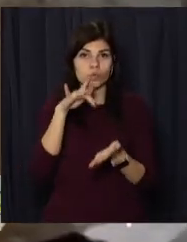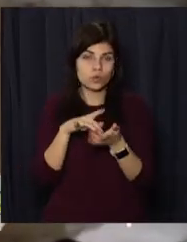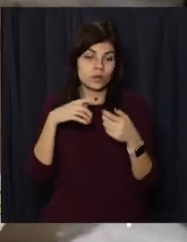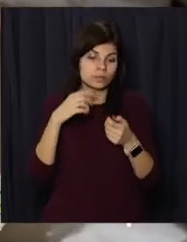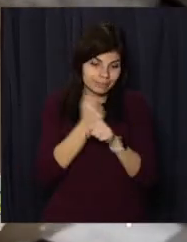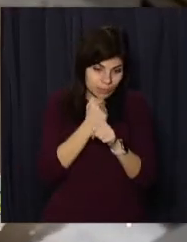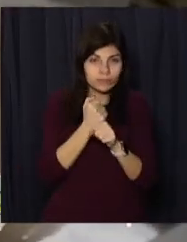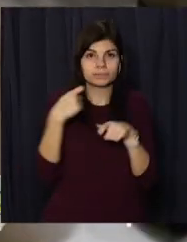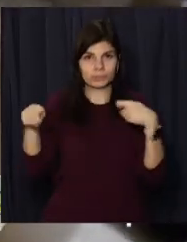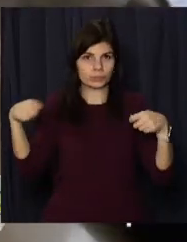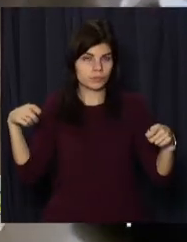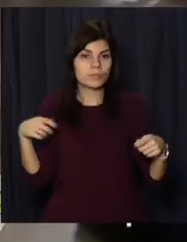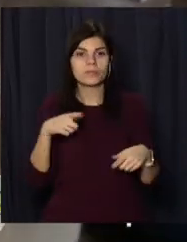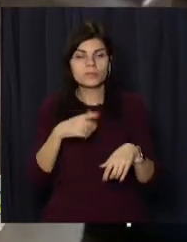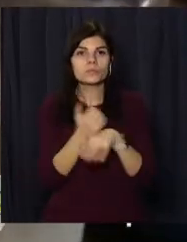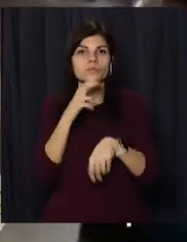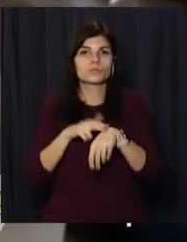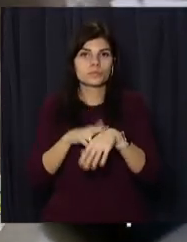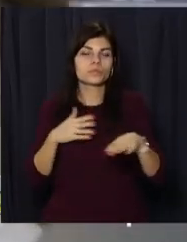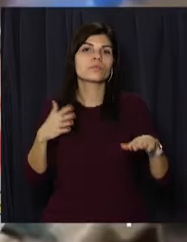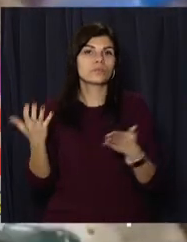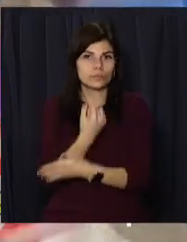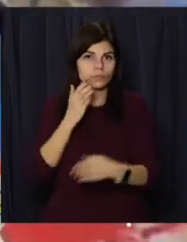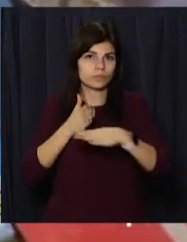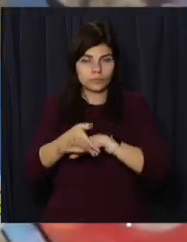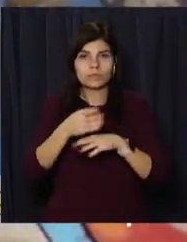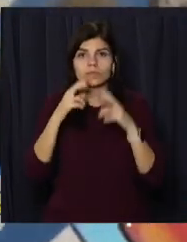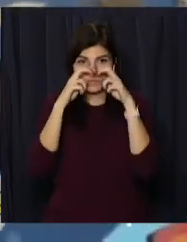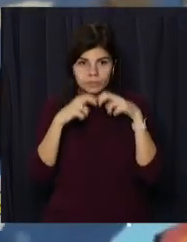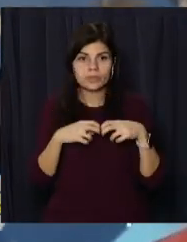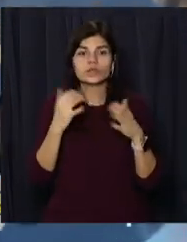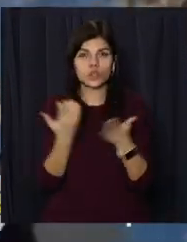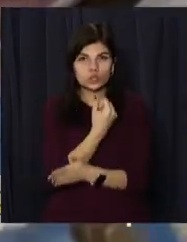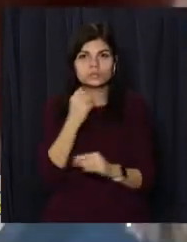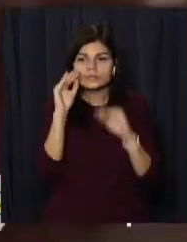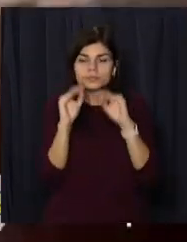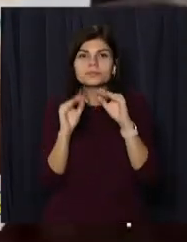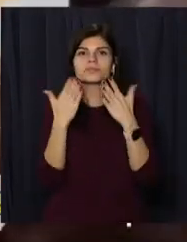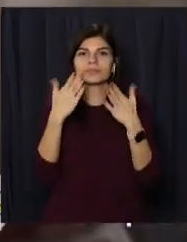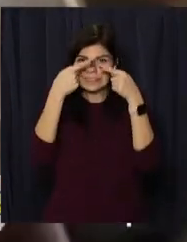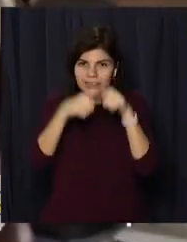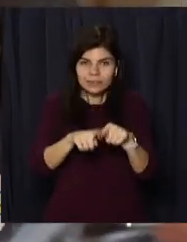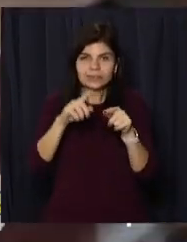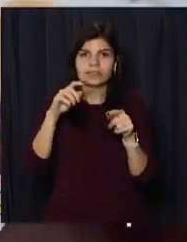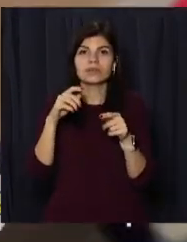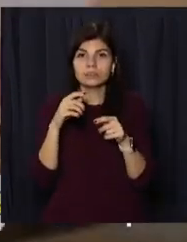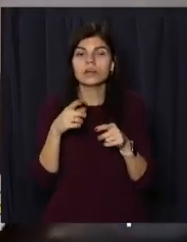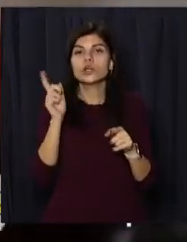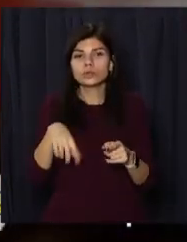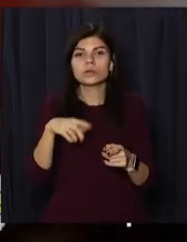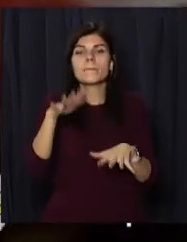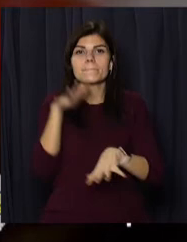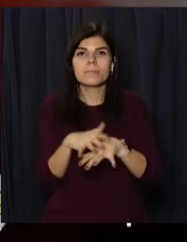Слідчі обшукали помешкання і автомобіль підозрюваного та знайшли сировиною обладнання для виготовлення наркотиків, а також